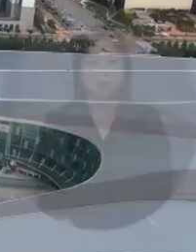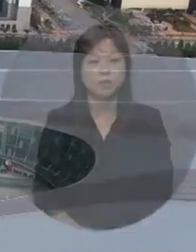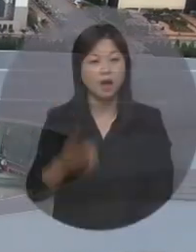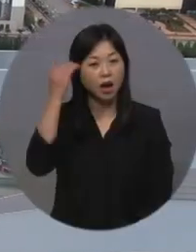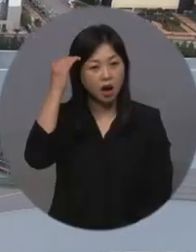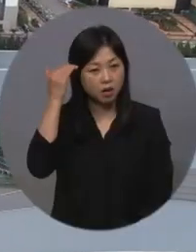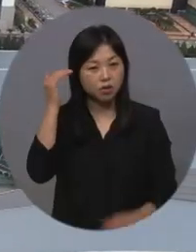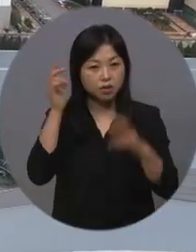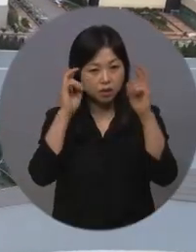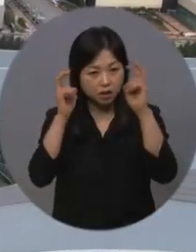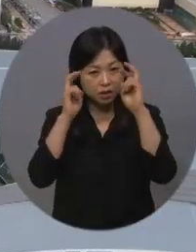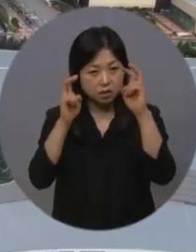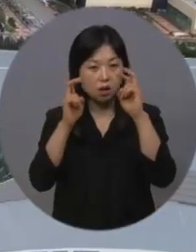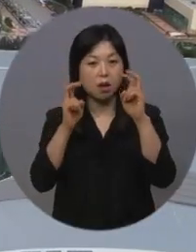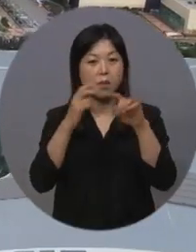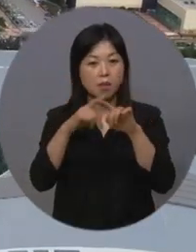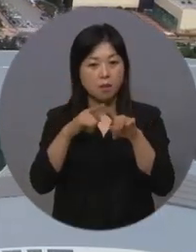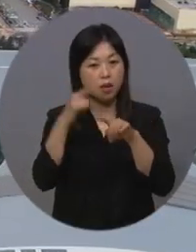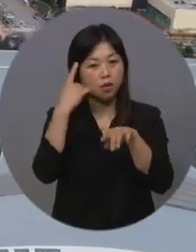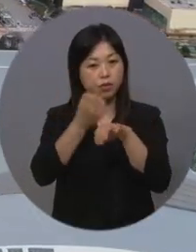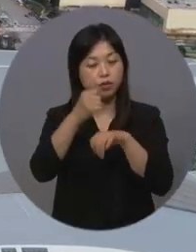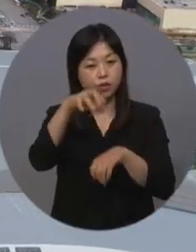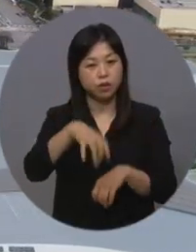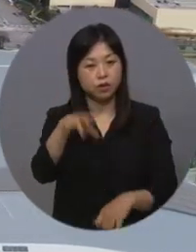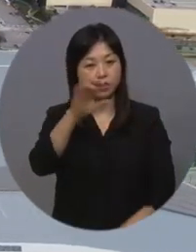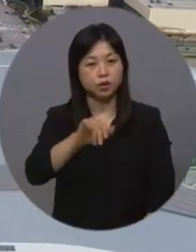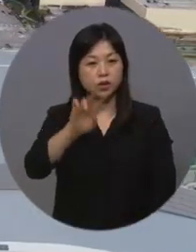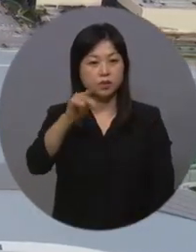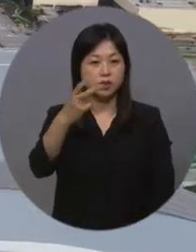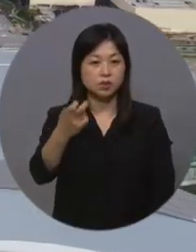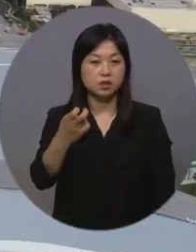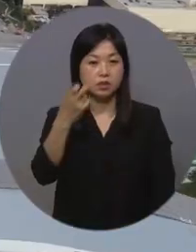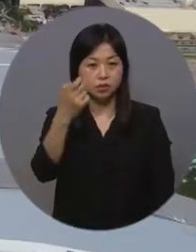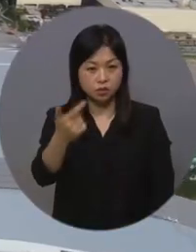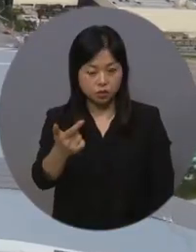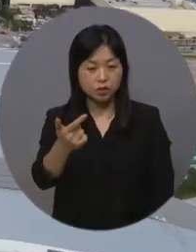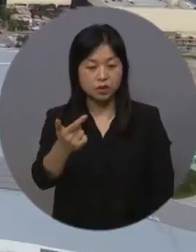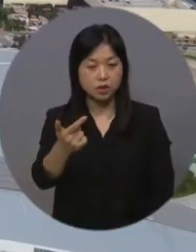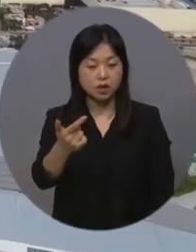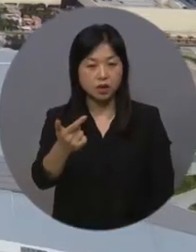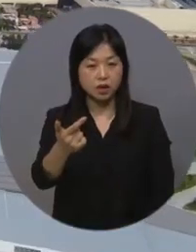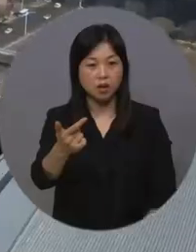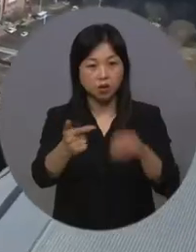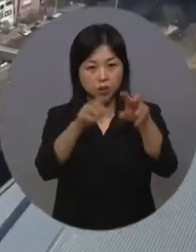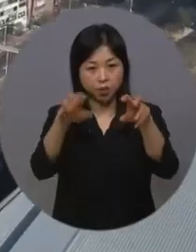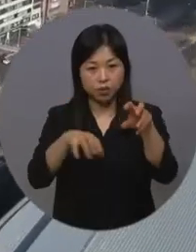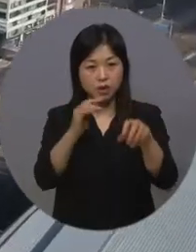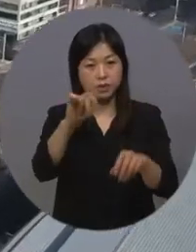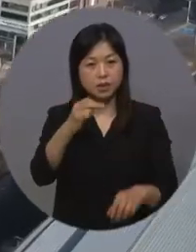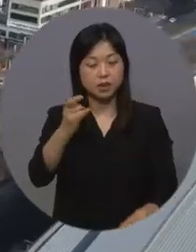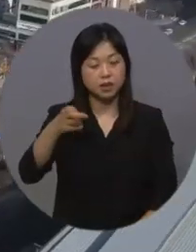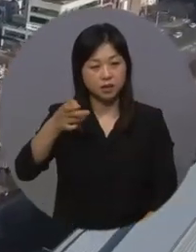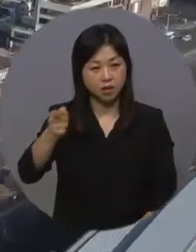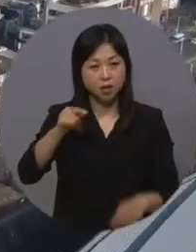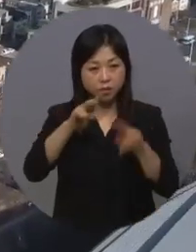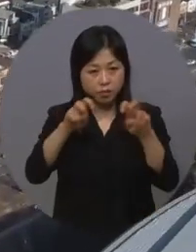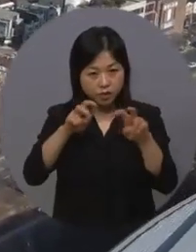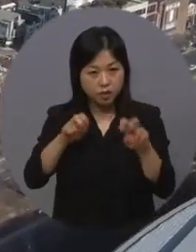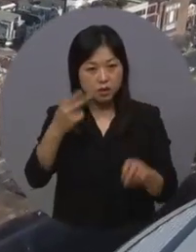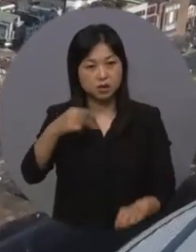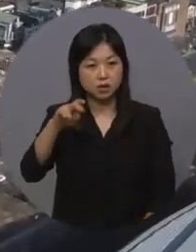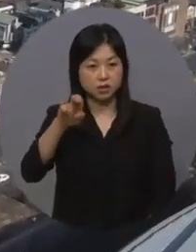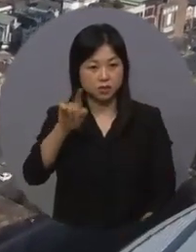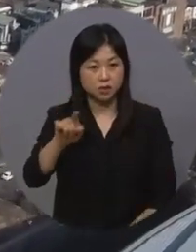한국기업평판연구소가 전국 226개 지자체를 대상으로 빅데이터 자료를 분석, 대한민국 지자체 브랜드